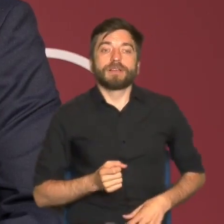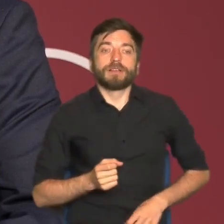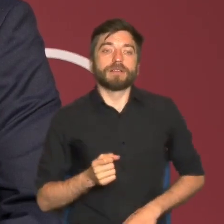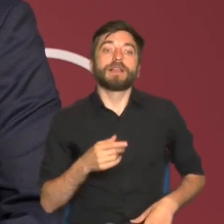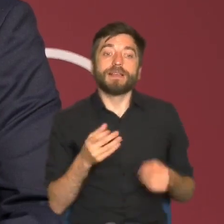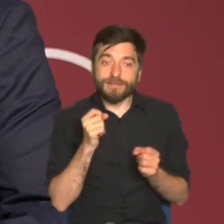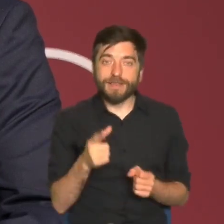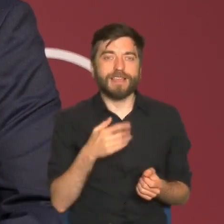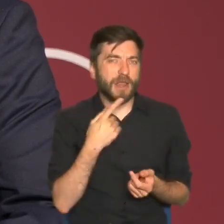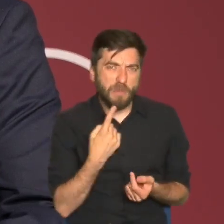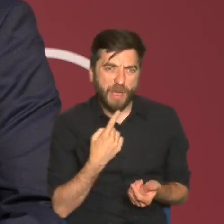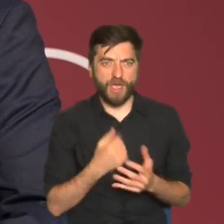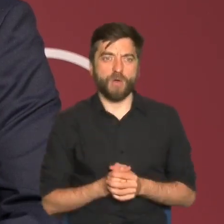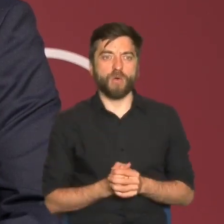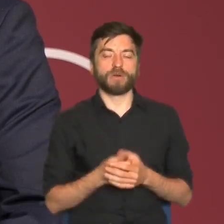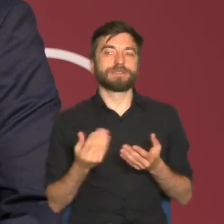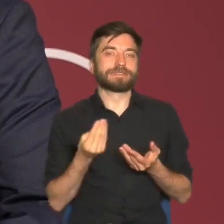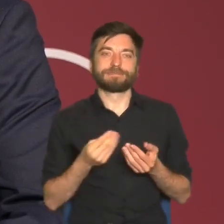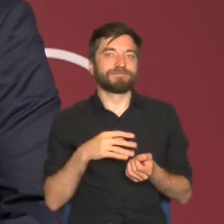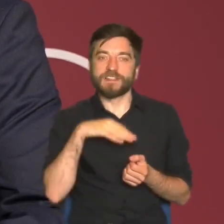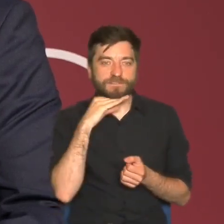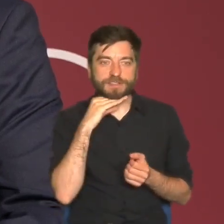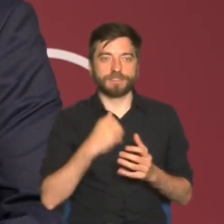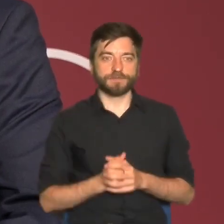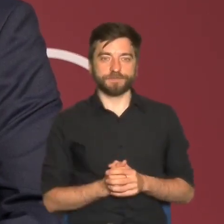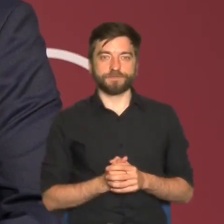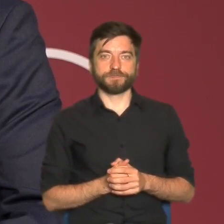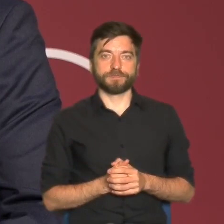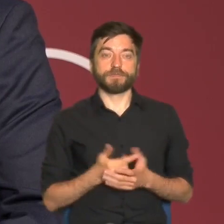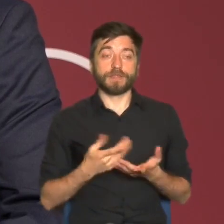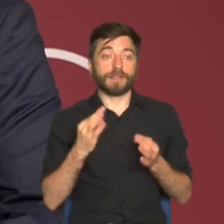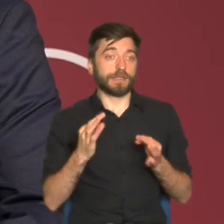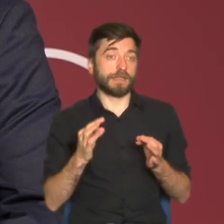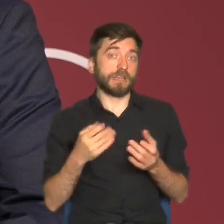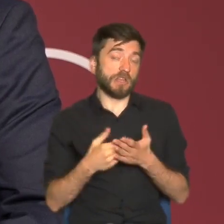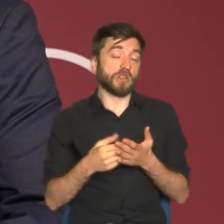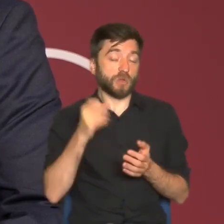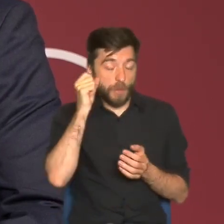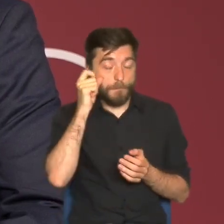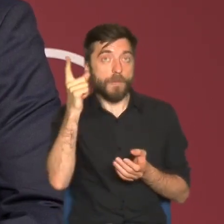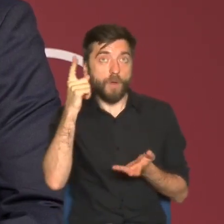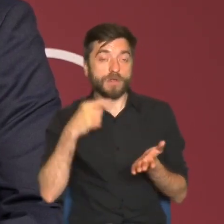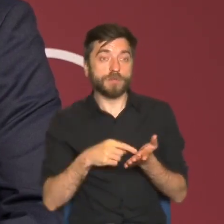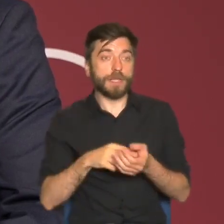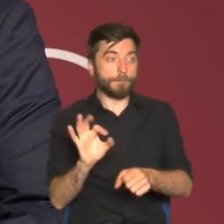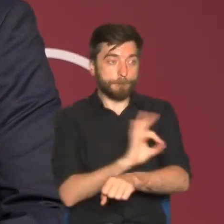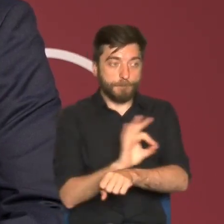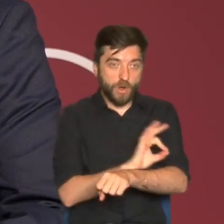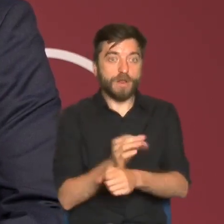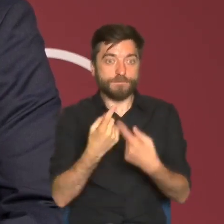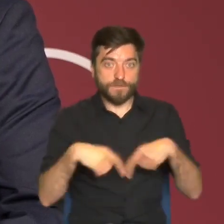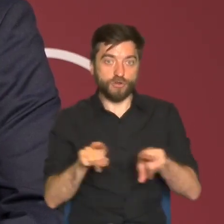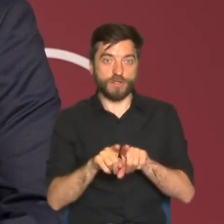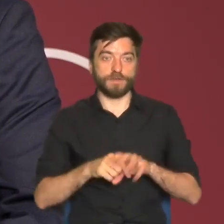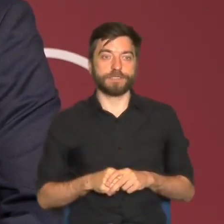ciągle jest niewystarczająco. No i stąd idea do przygotowania tego projektu i jego realizacji.